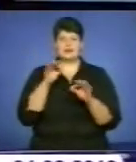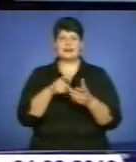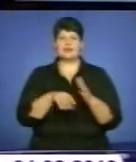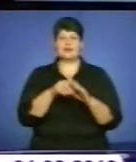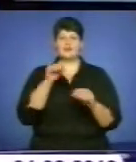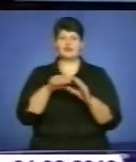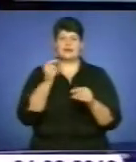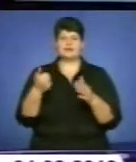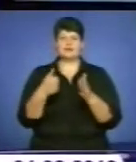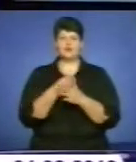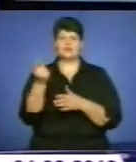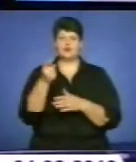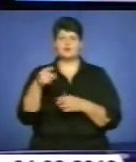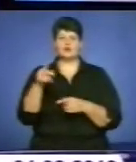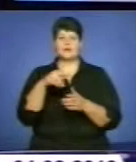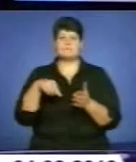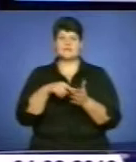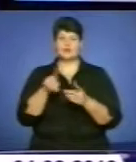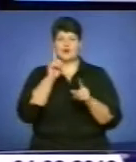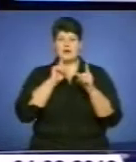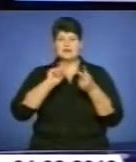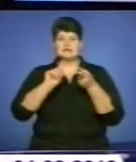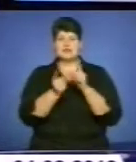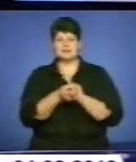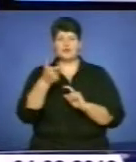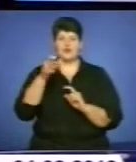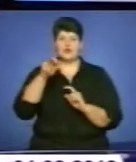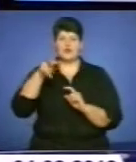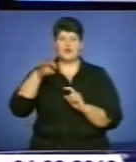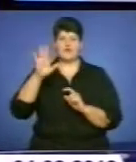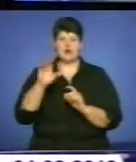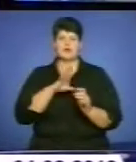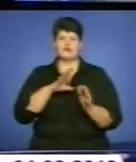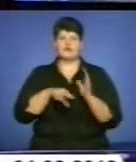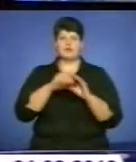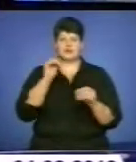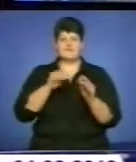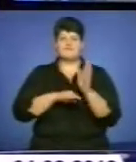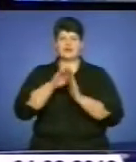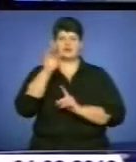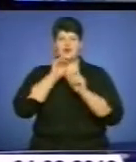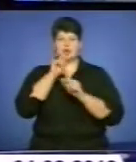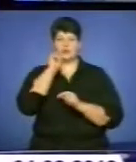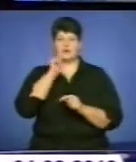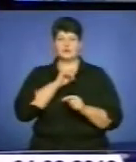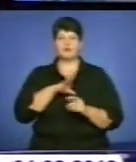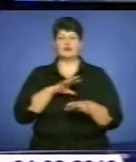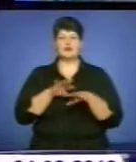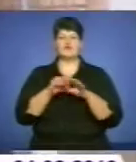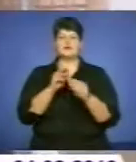міської ради замість Михайла Головка, який став народним депутатом України. Як проходили вибори, дивимось далі.